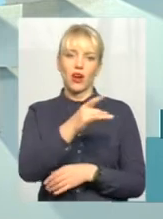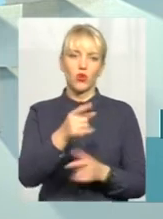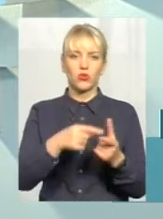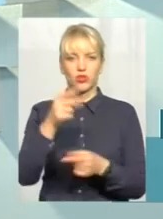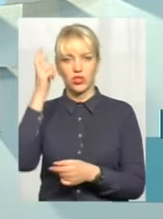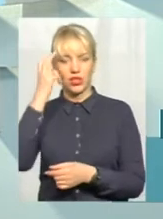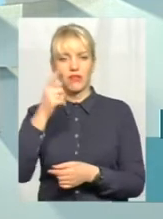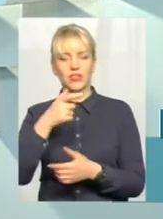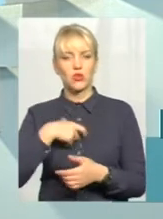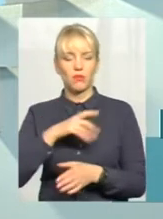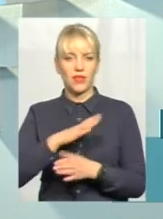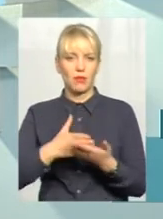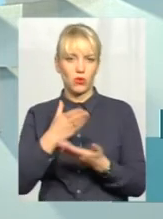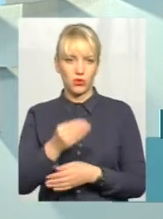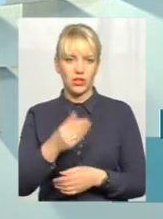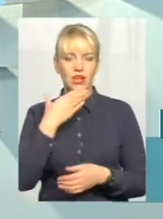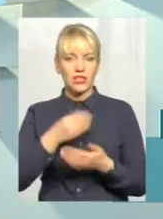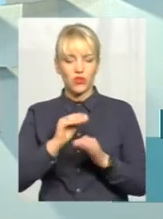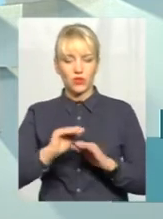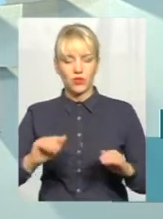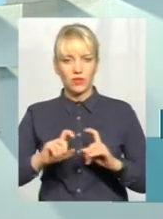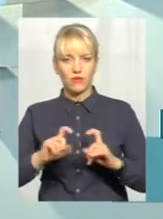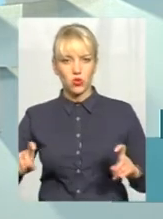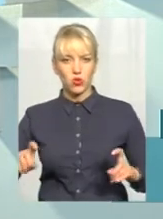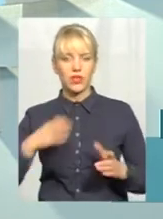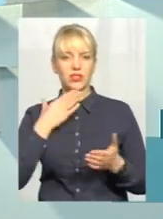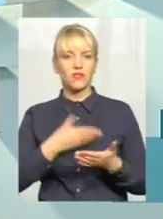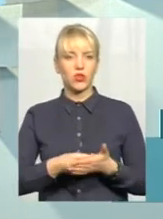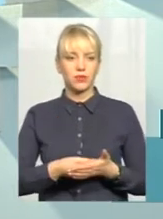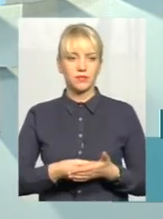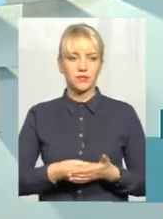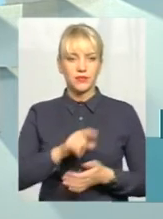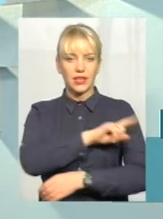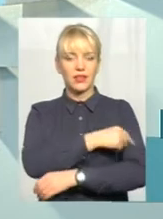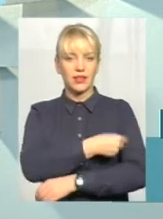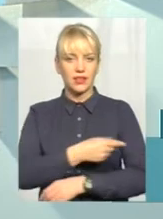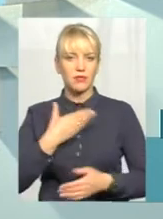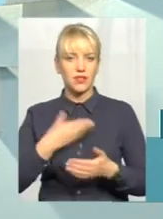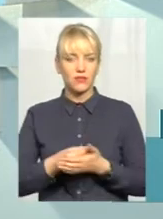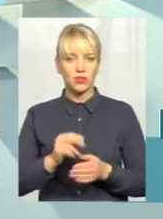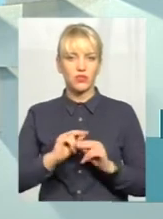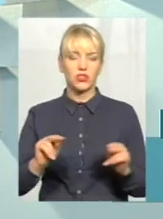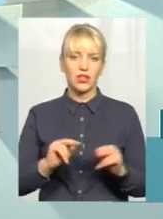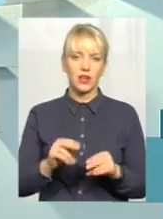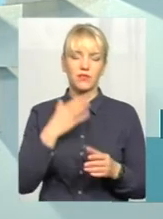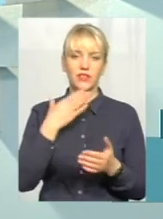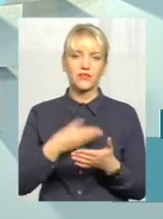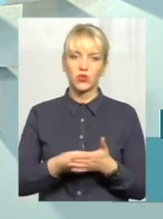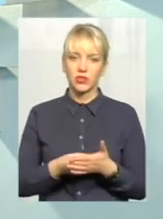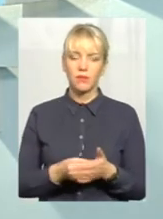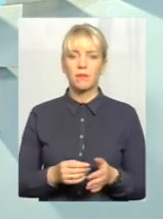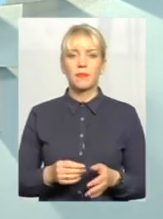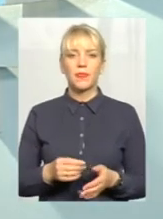Києву. Ви собі не доплачуєте. Своїм дітям в школі, своїм лікарям, своїм вчителям, своїй